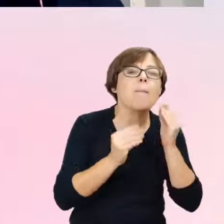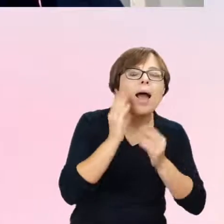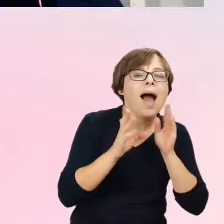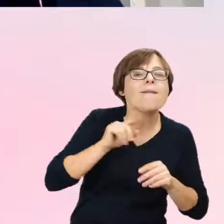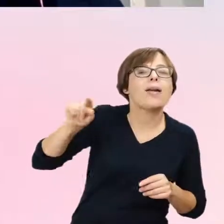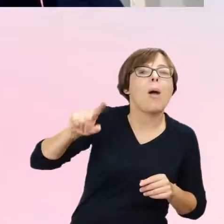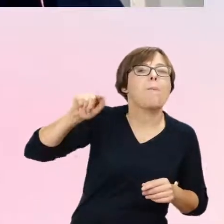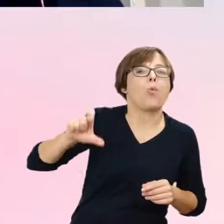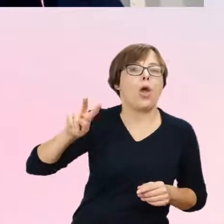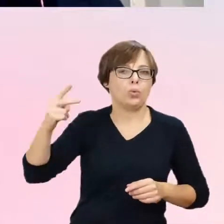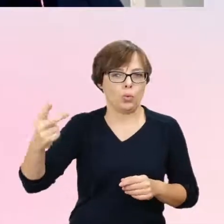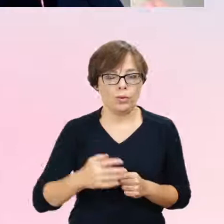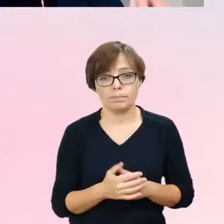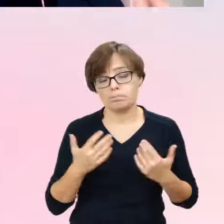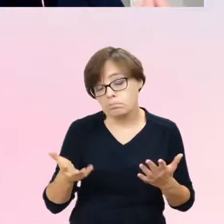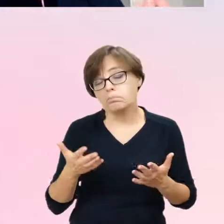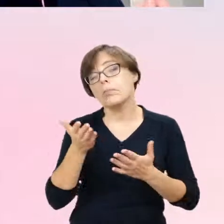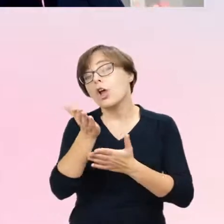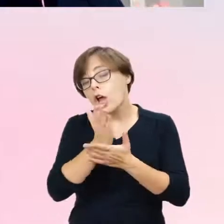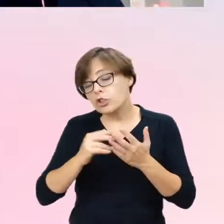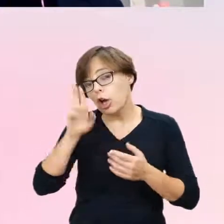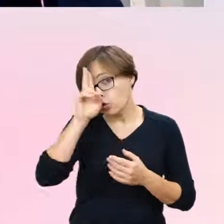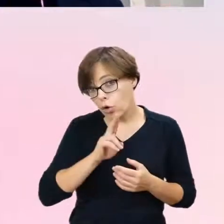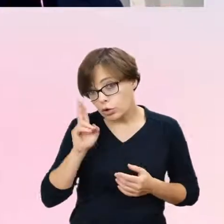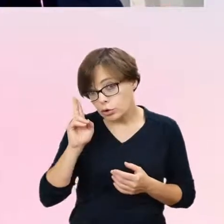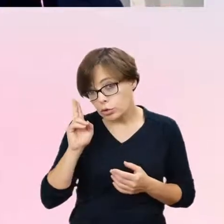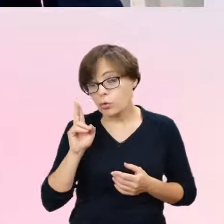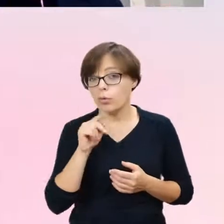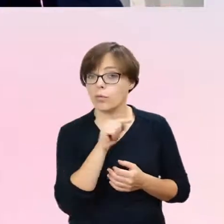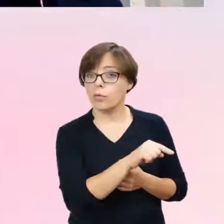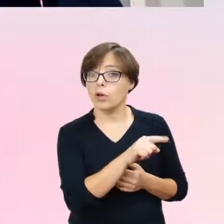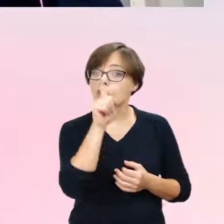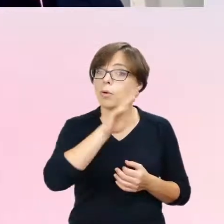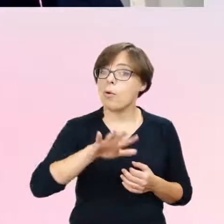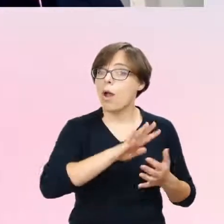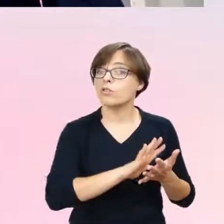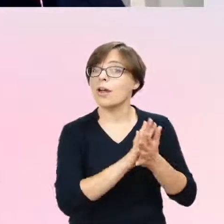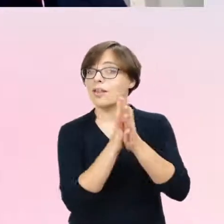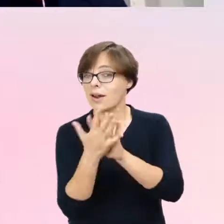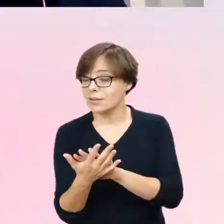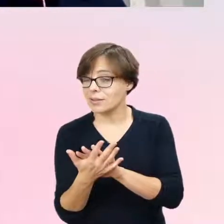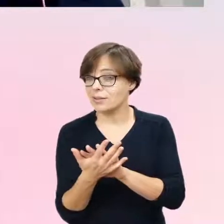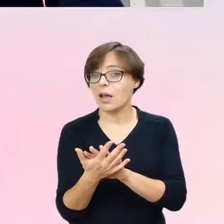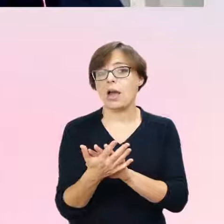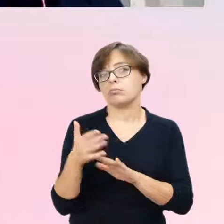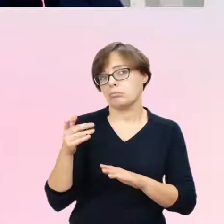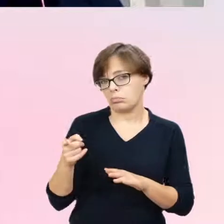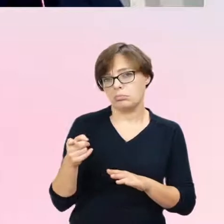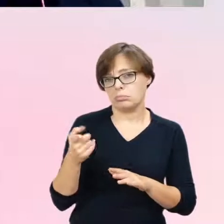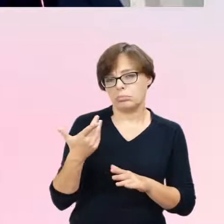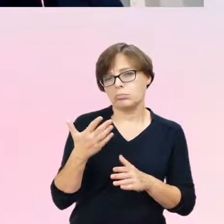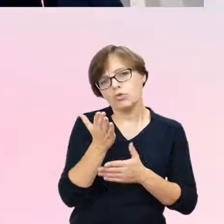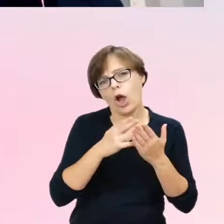Dla części rodziców ten proces tej tranzycji społecznej nie stanowi to